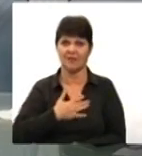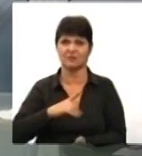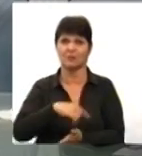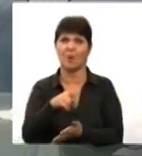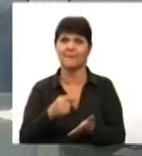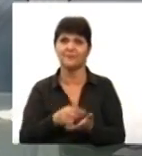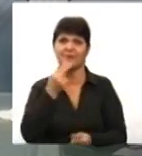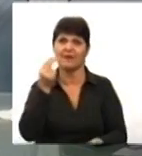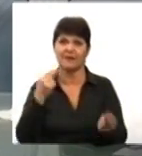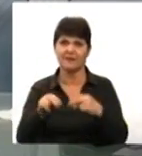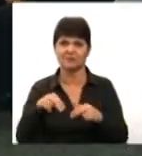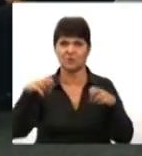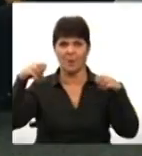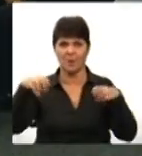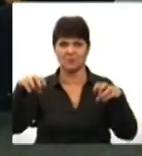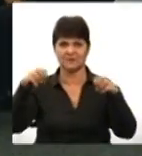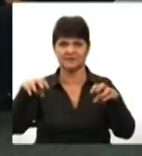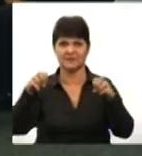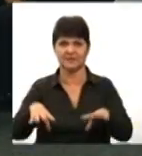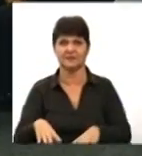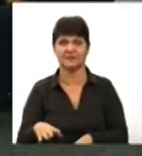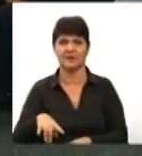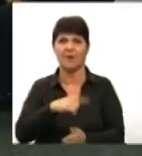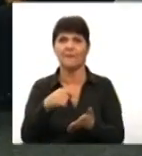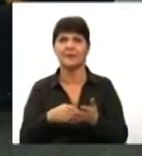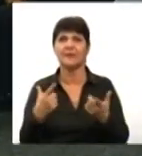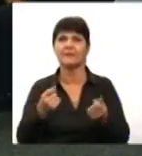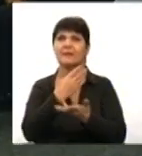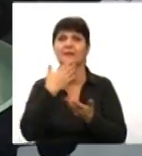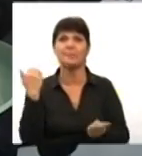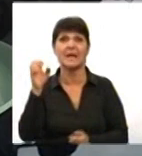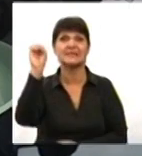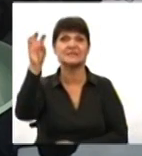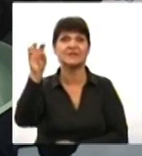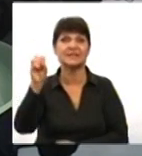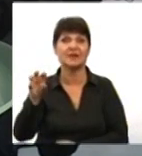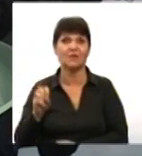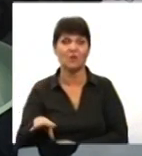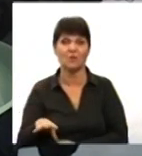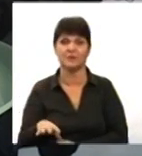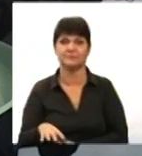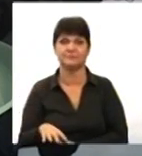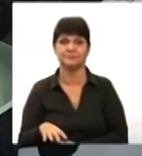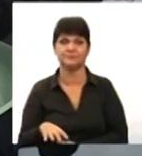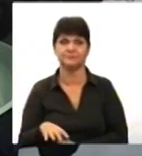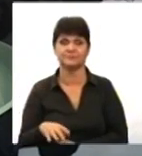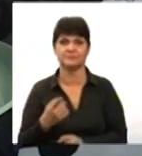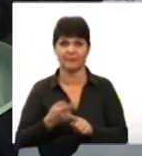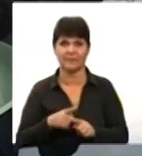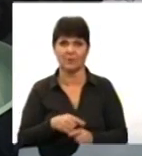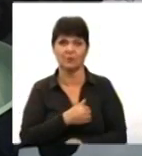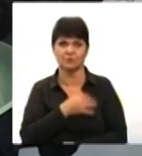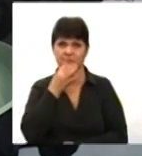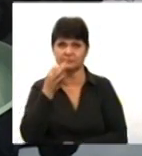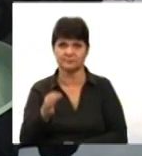кращого освітлення в місцях, де немає світлофорів, тобто зебри, мається на увазі. І